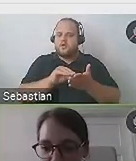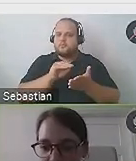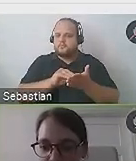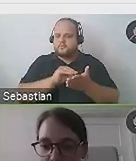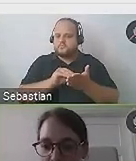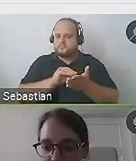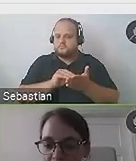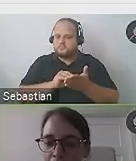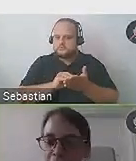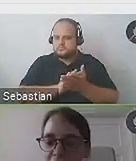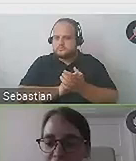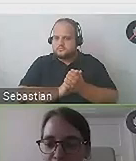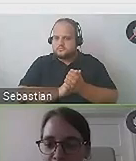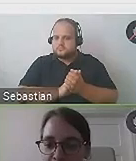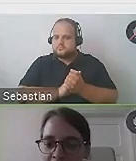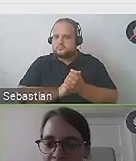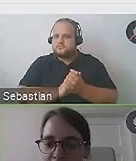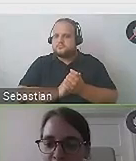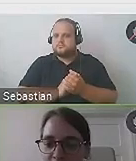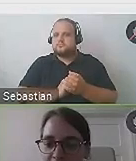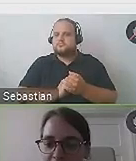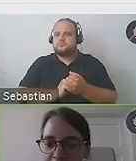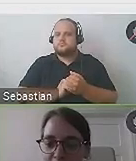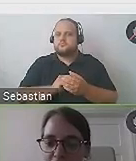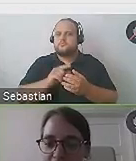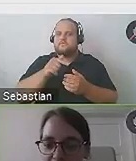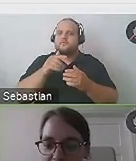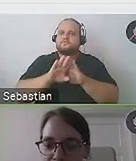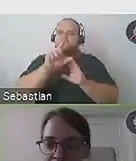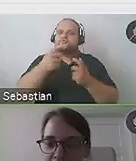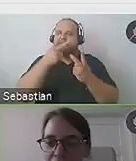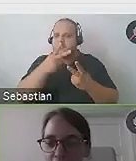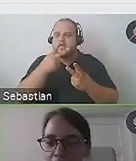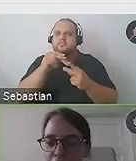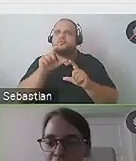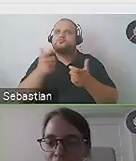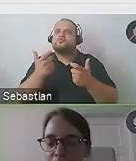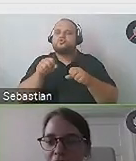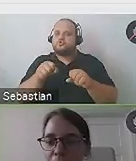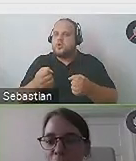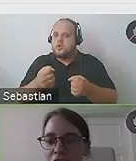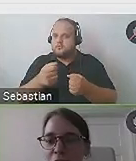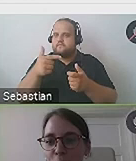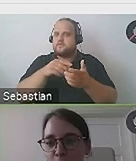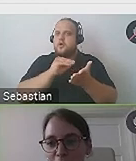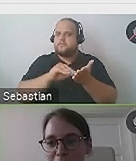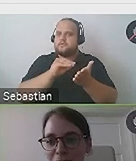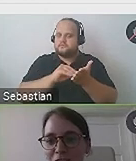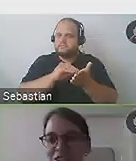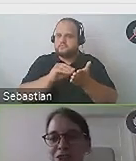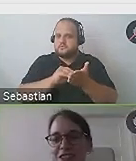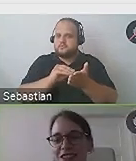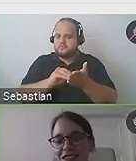właściwie nie jest pytanie, tylko komentarz, ale że powinien on przedstawiać to, co widać, a nie co się dzieje, więc oba powinny być opisane. Jakbyś mogła jeszcze w dwóch